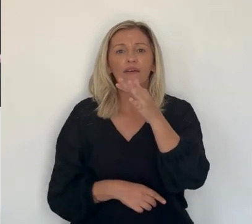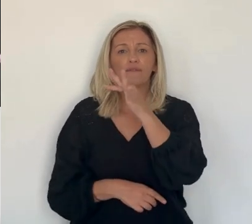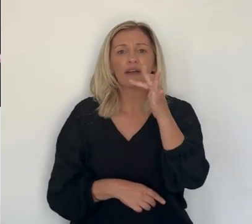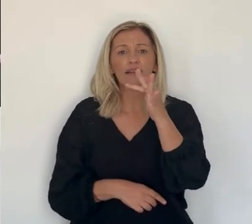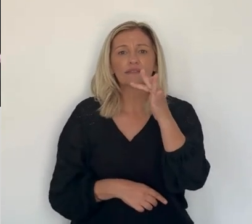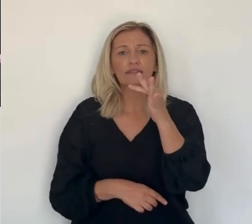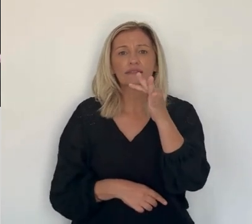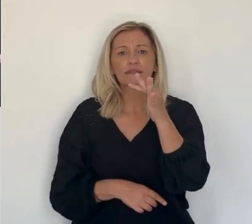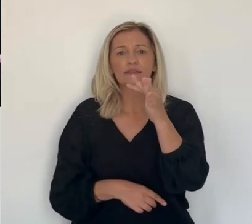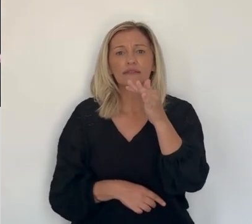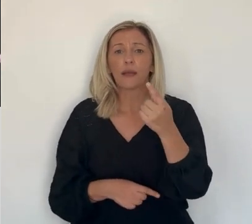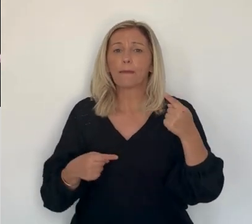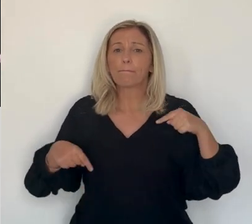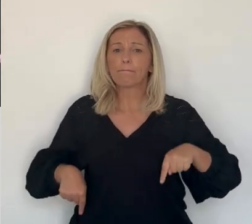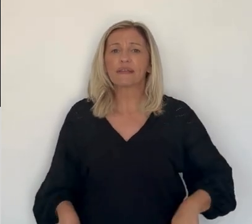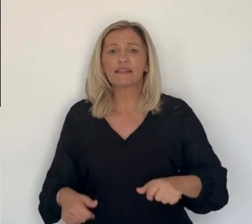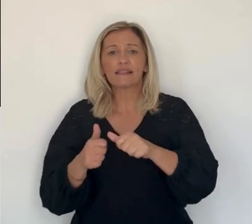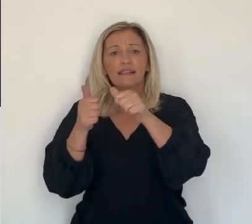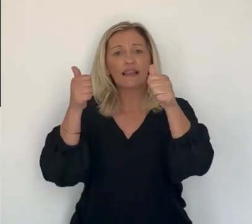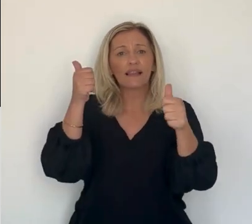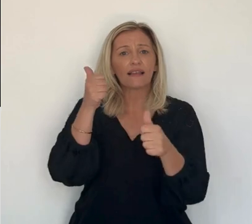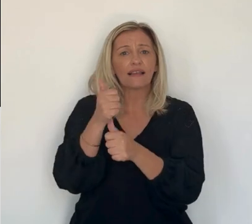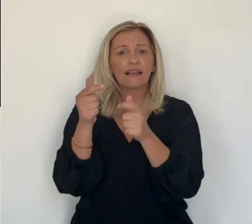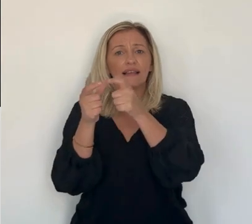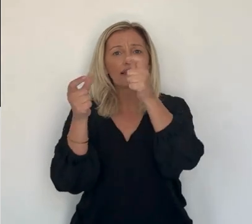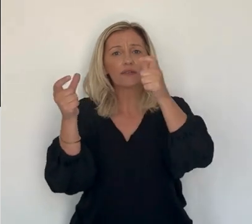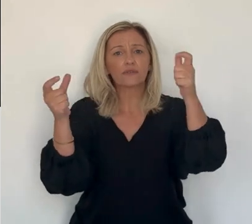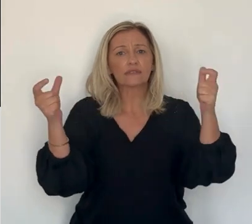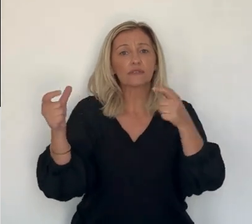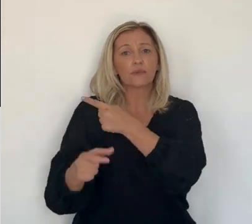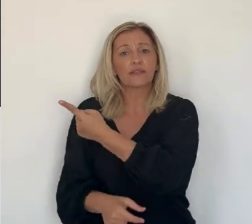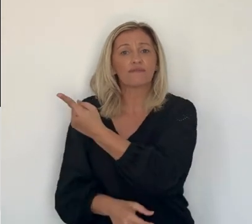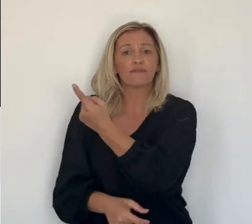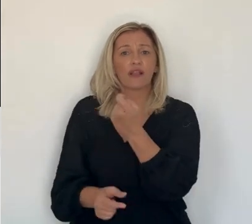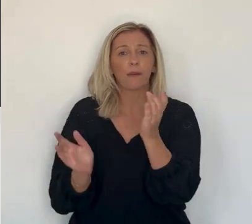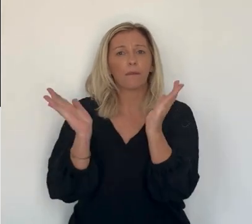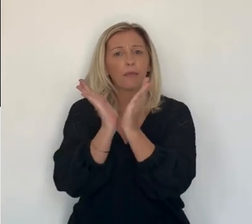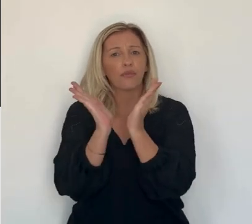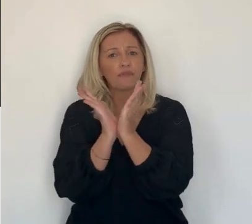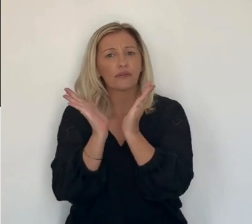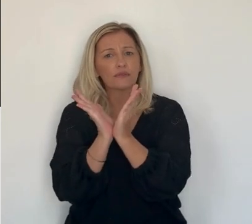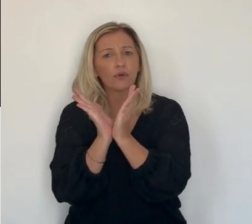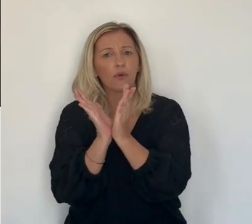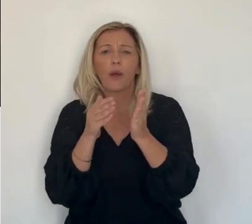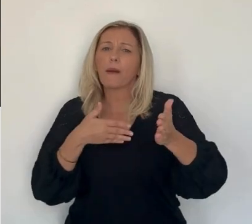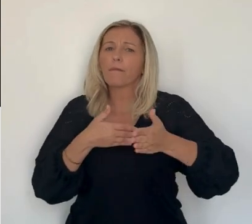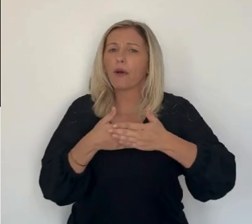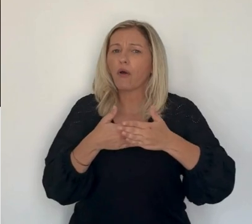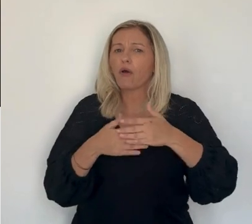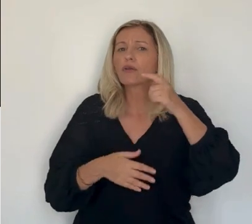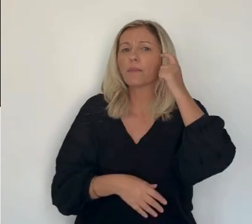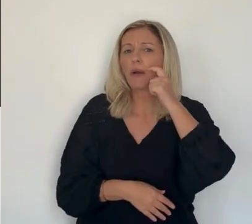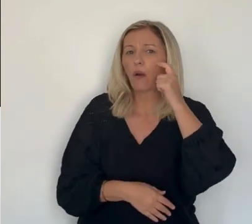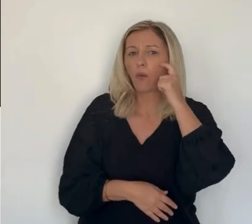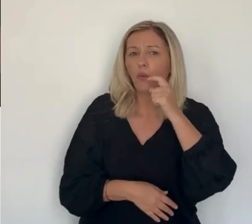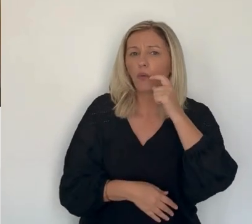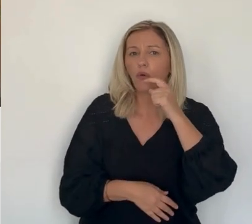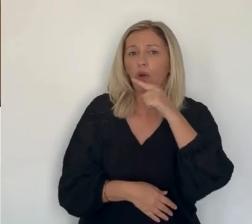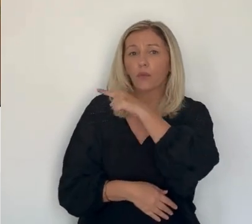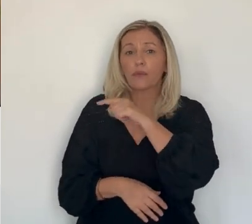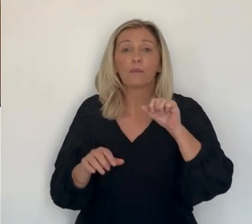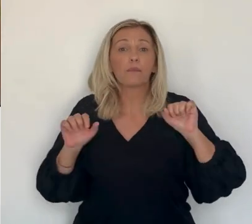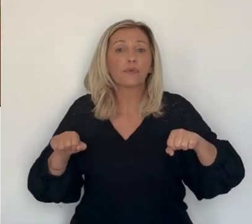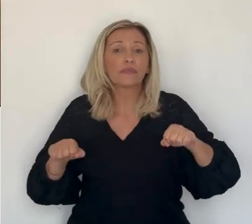rapport à ce qui a été fait depuis 2022. Dans le nouveau gouvernement, on note aussi l'arrivée de Marc Ferraci, ministre